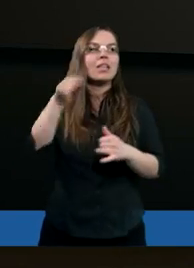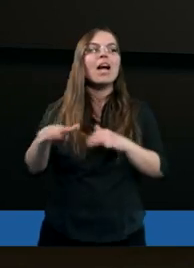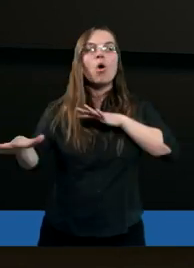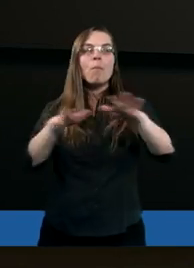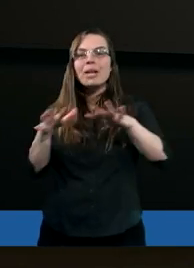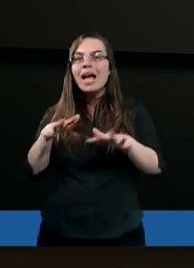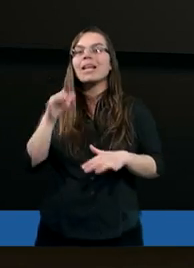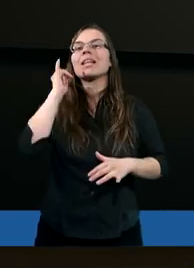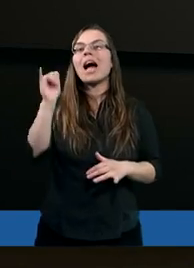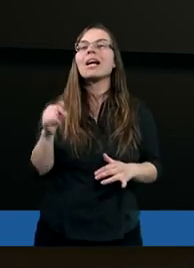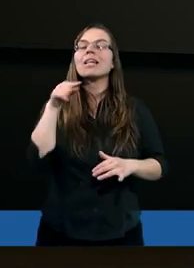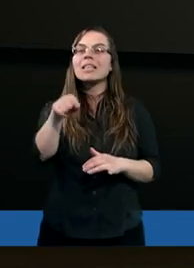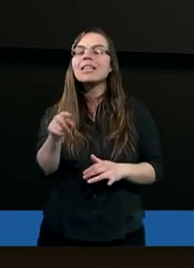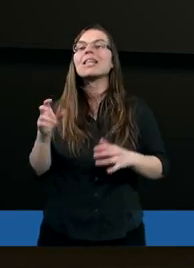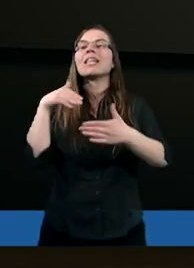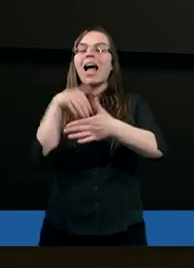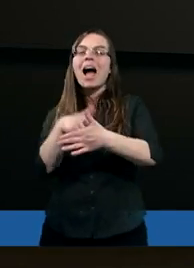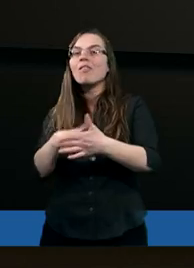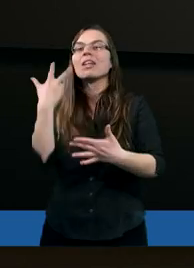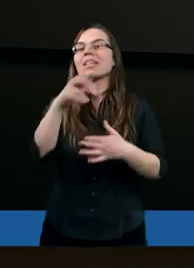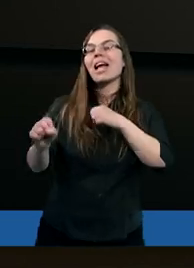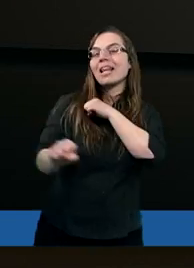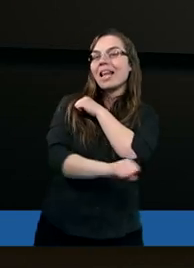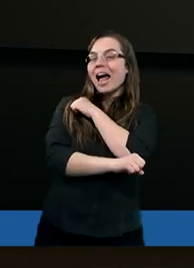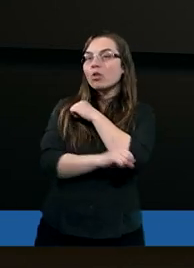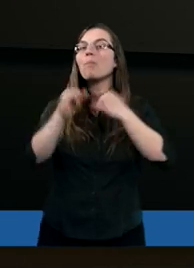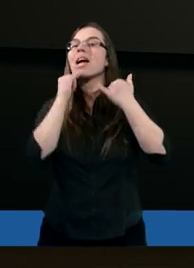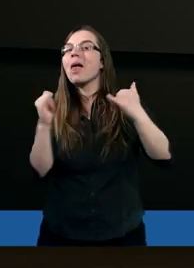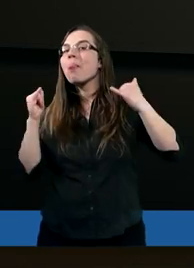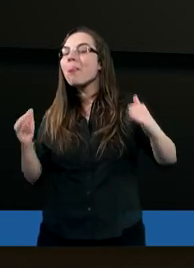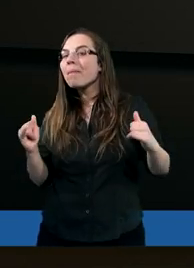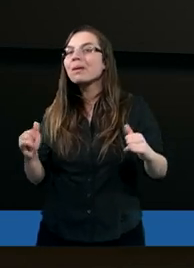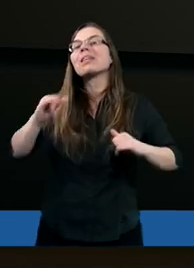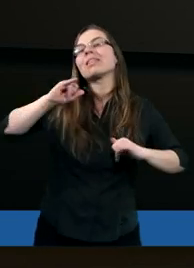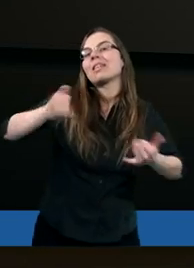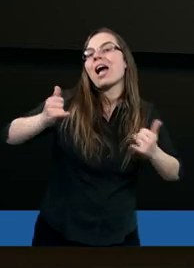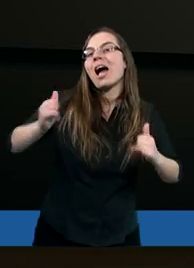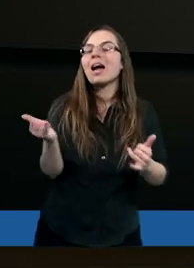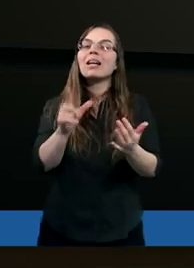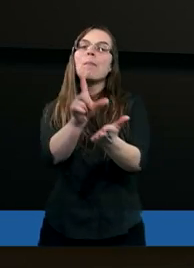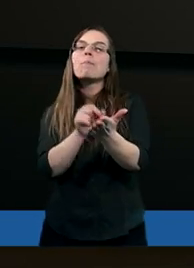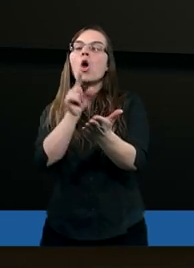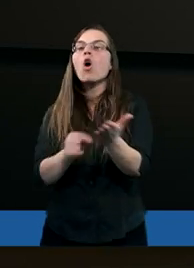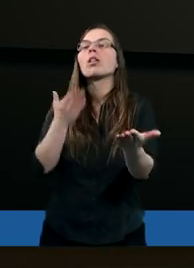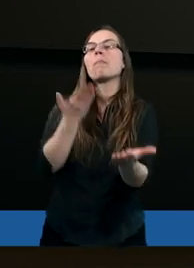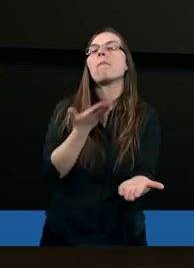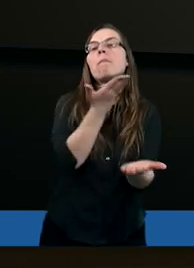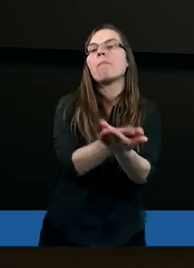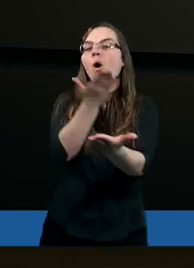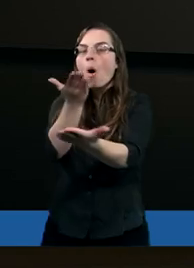miejsca i tych zachowań nie zastąpimy innymi, jakie Piotr proponuje